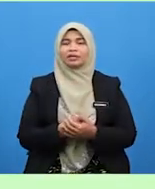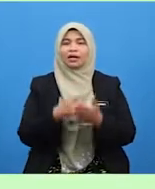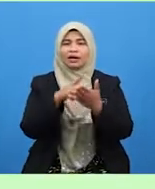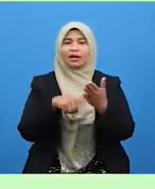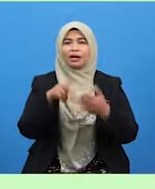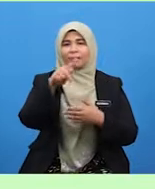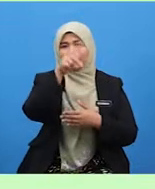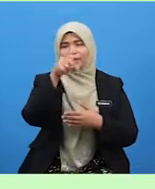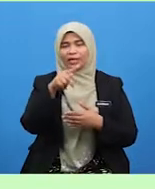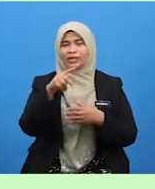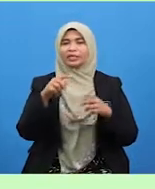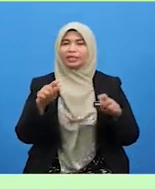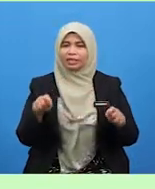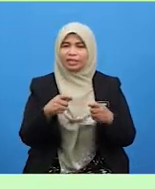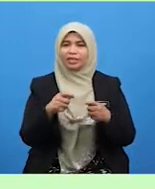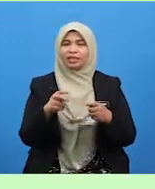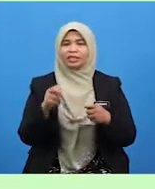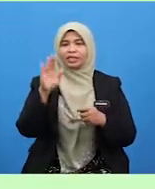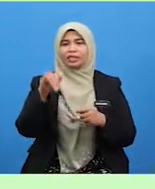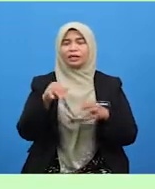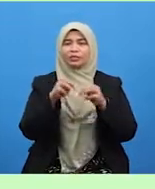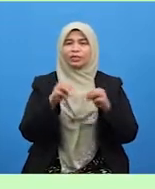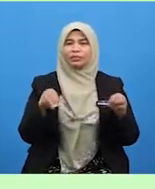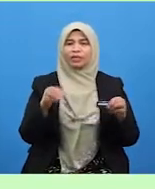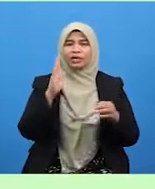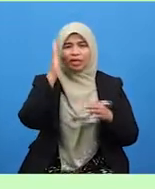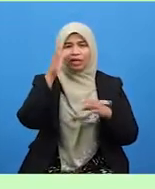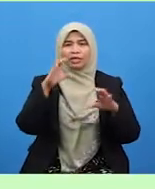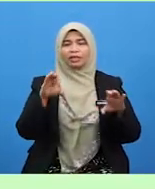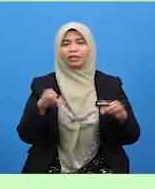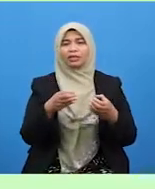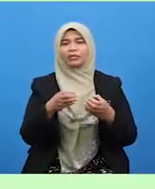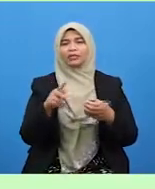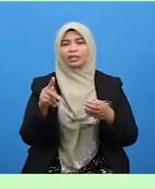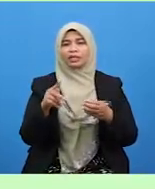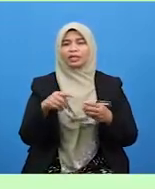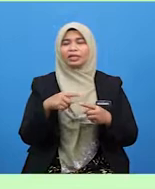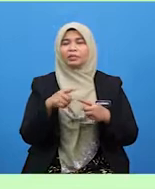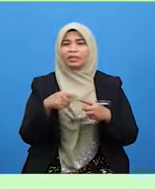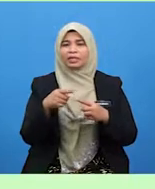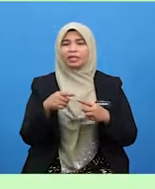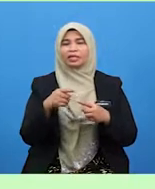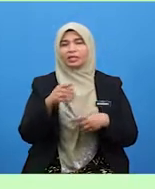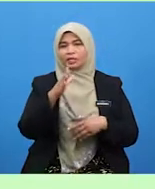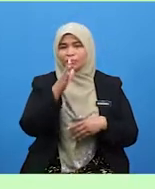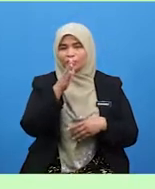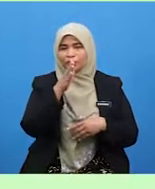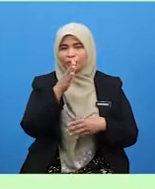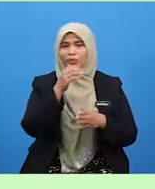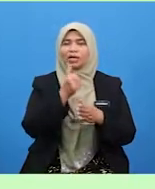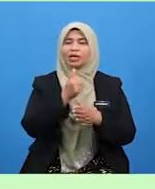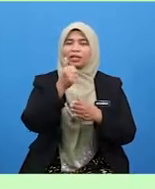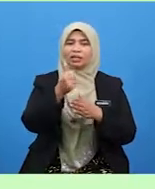apakah tindakan yang murid-murid akan lakukan apabila